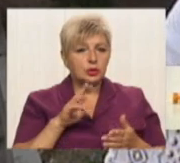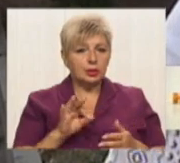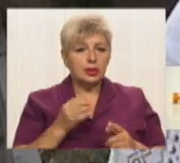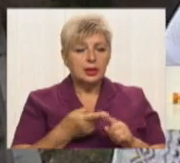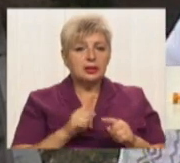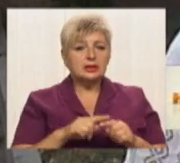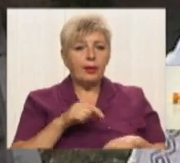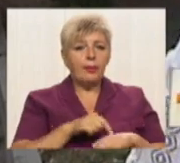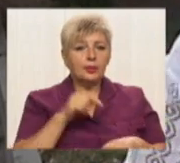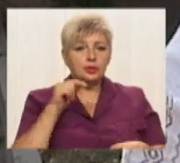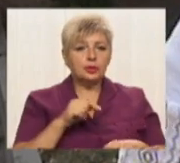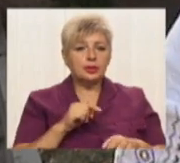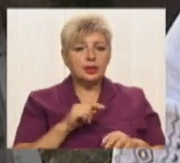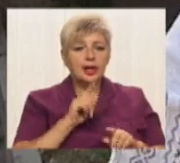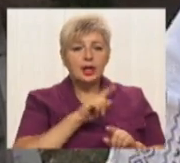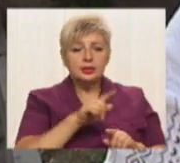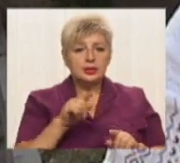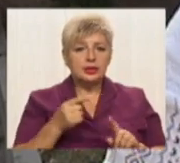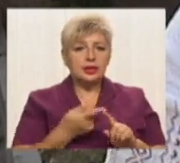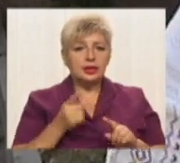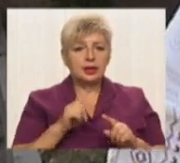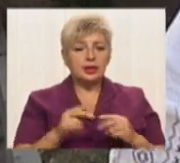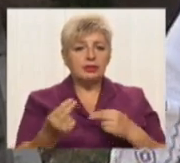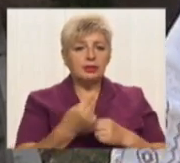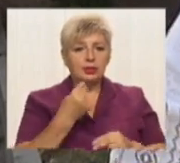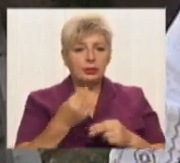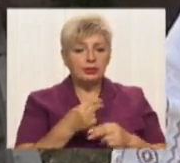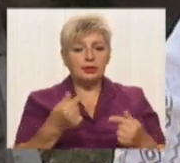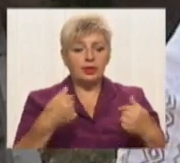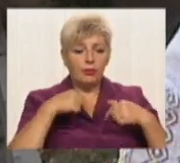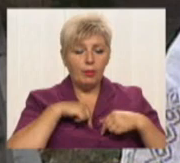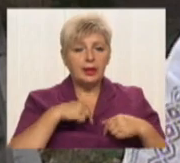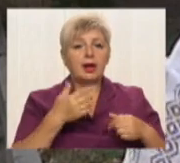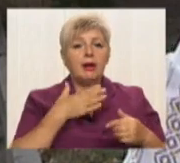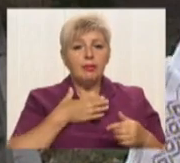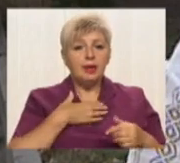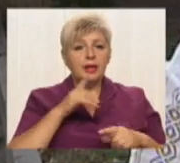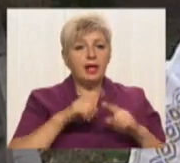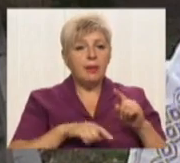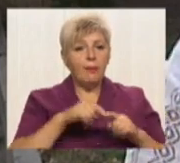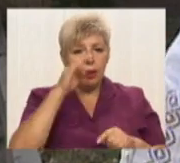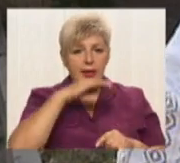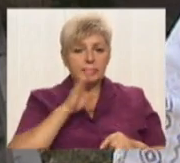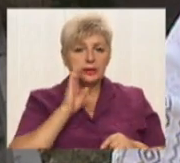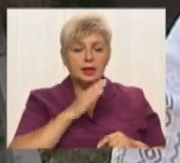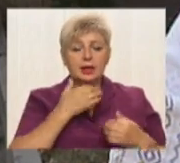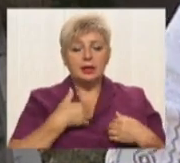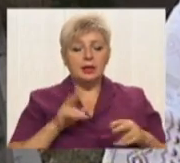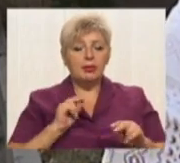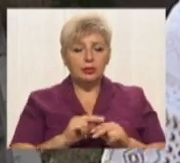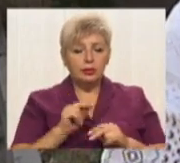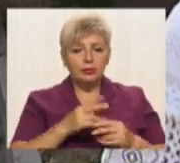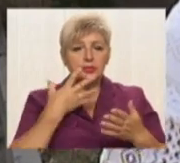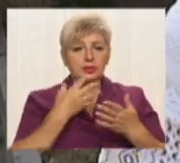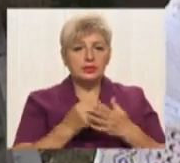почуття ті, які виховували в мене мої батьки. Я виховуваю в своїх дітях, в